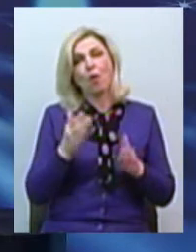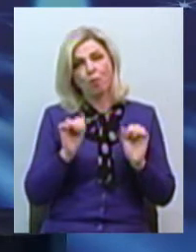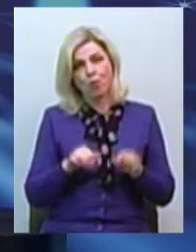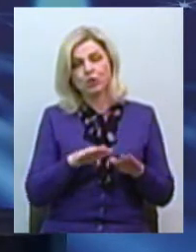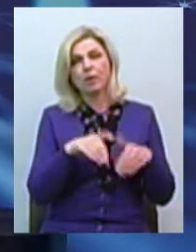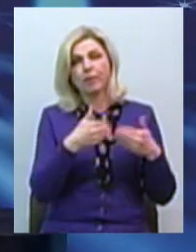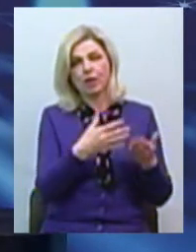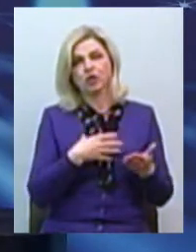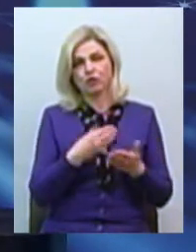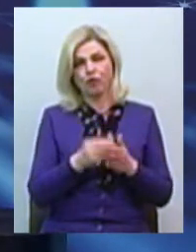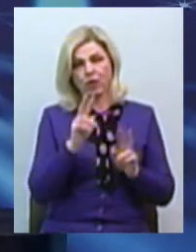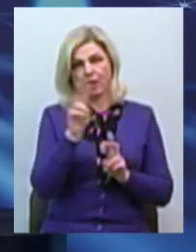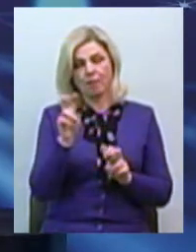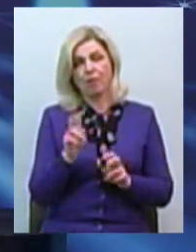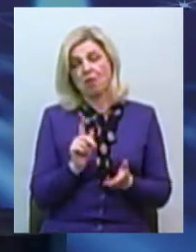власну тему?